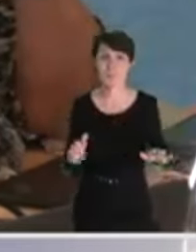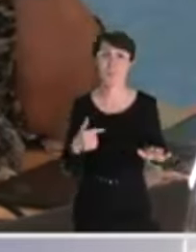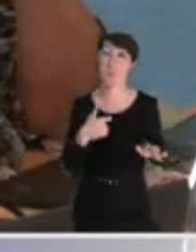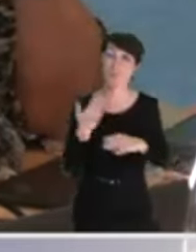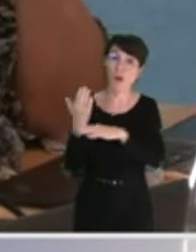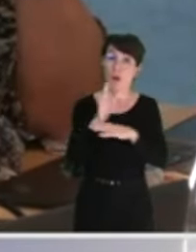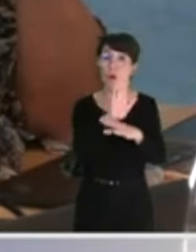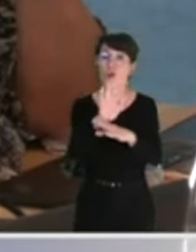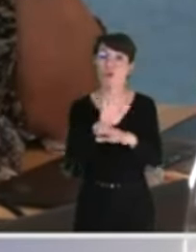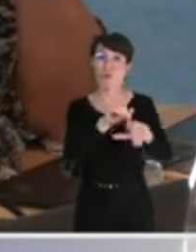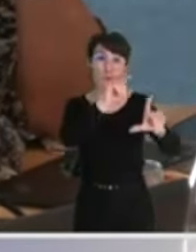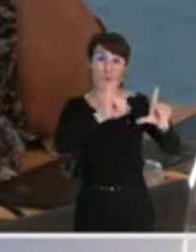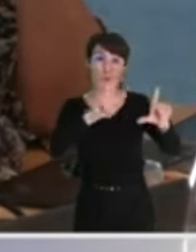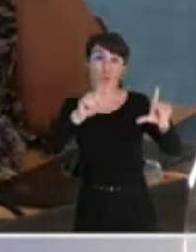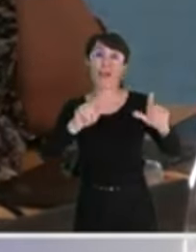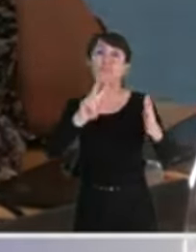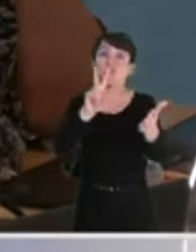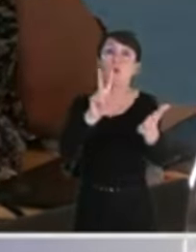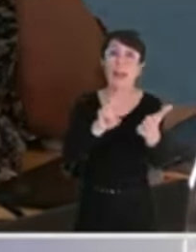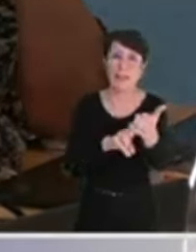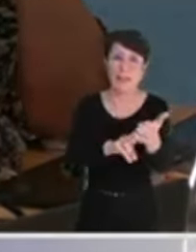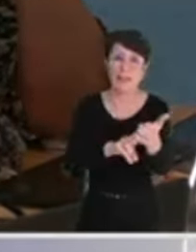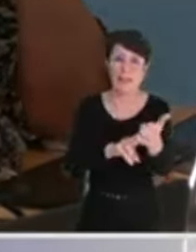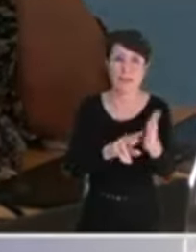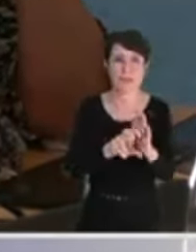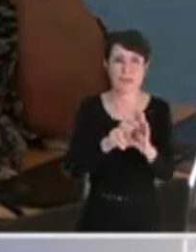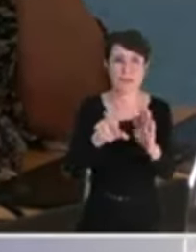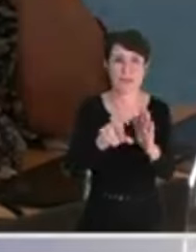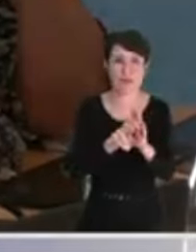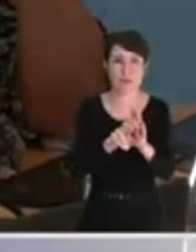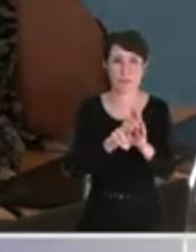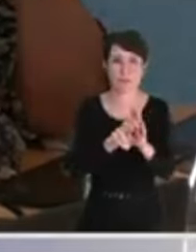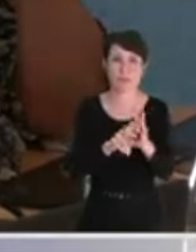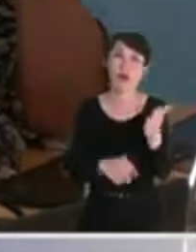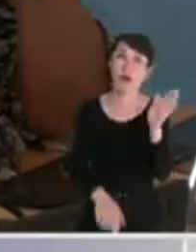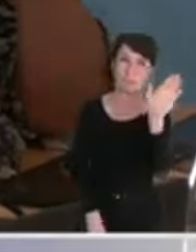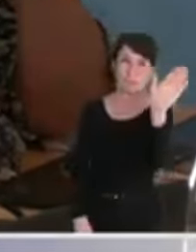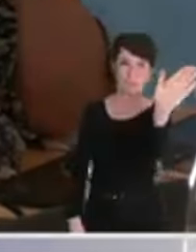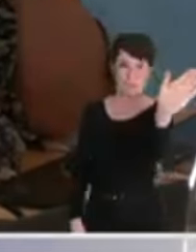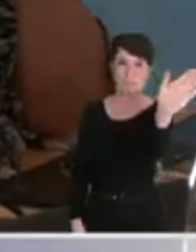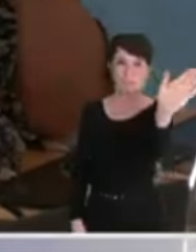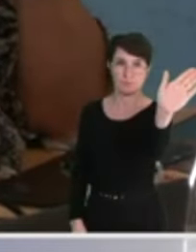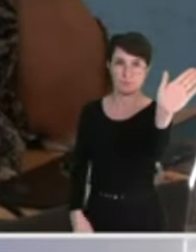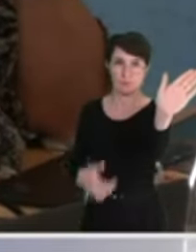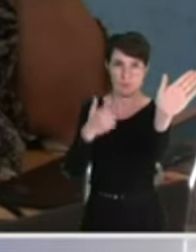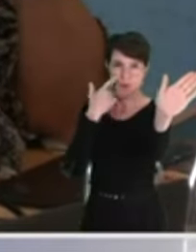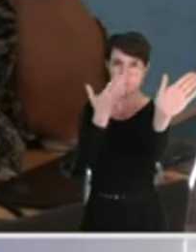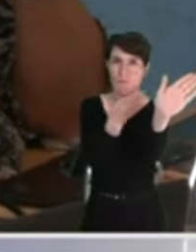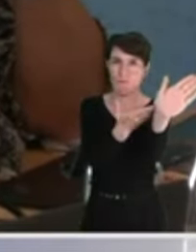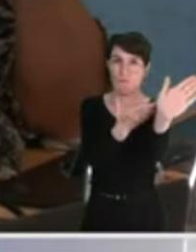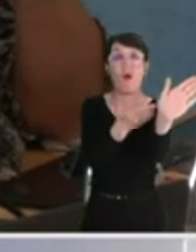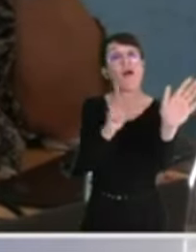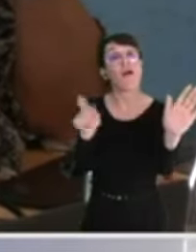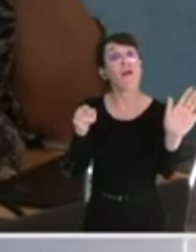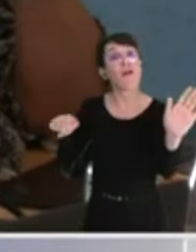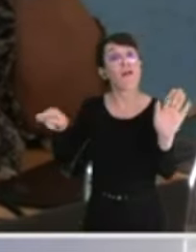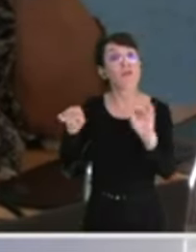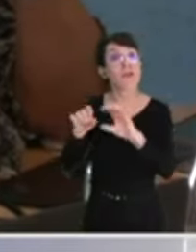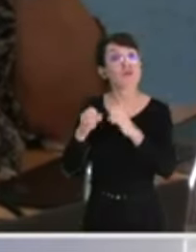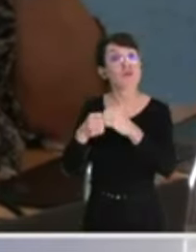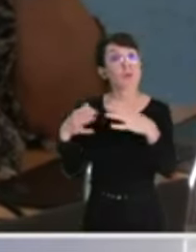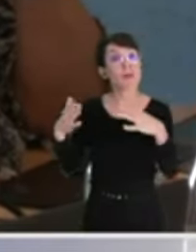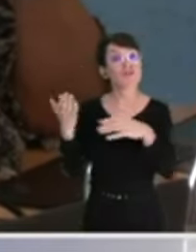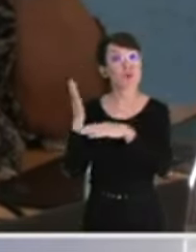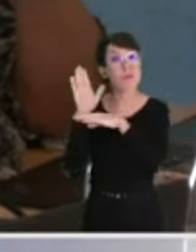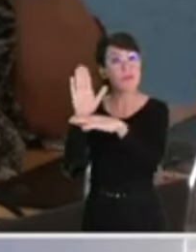de la réalité de Grenoble, que vous ne verrez pas dans les graphiques qui sont présentés, évidemment, par